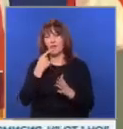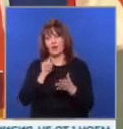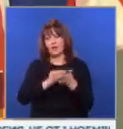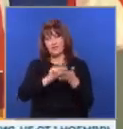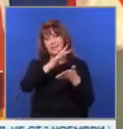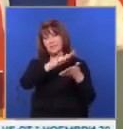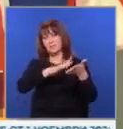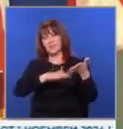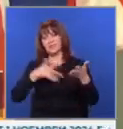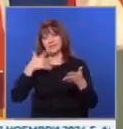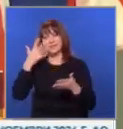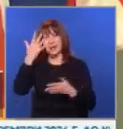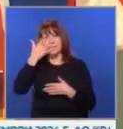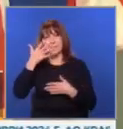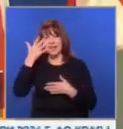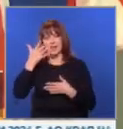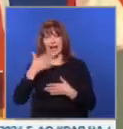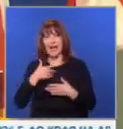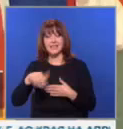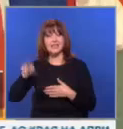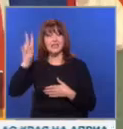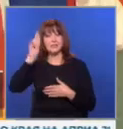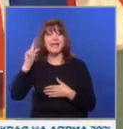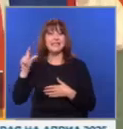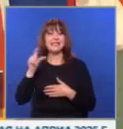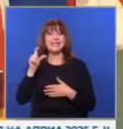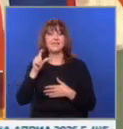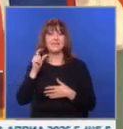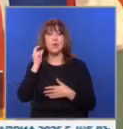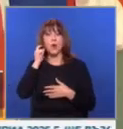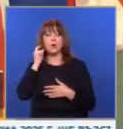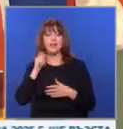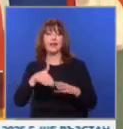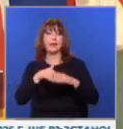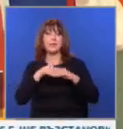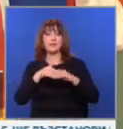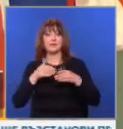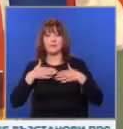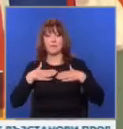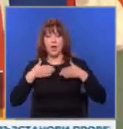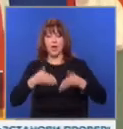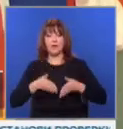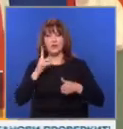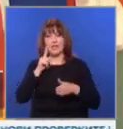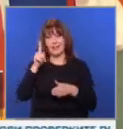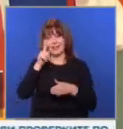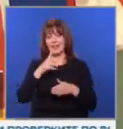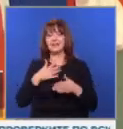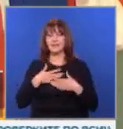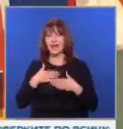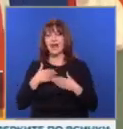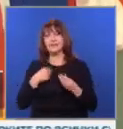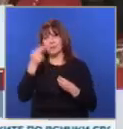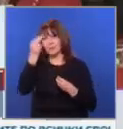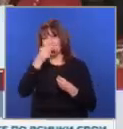аз тук още изпълних една голяма мечта. Самият Стиви Лондар да ме поздрави за рождения ден, така че съм наистина благословена.